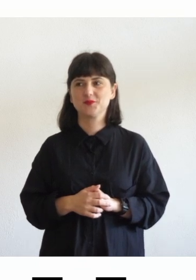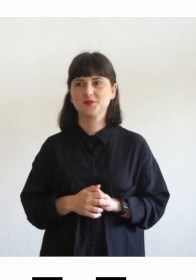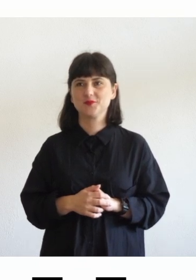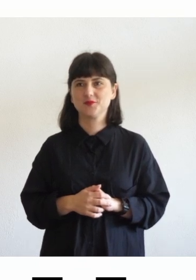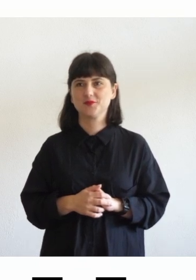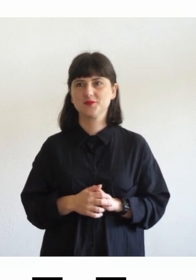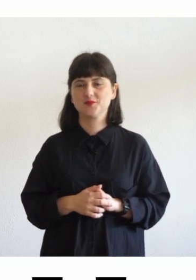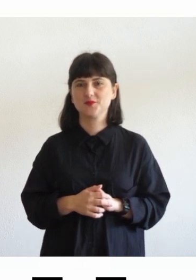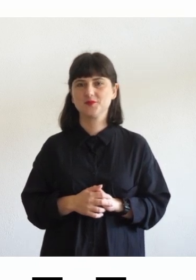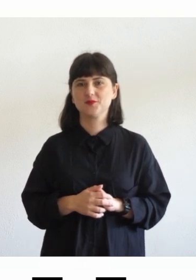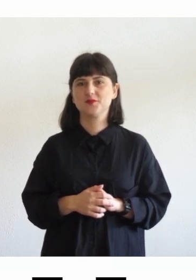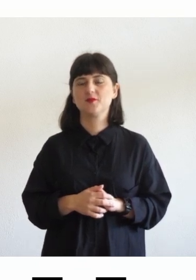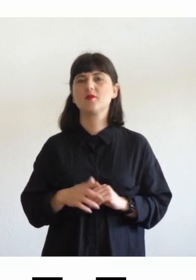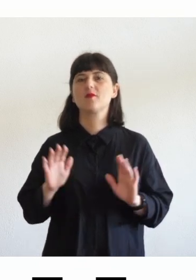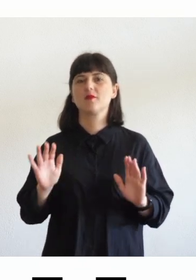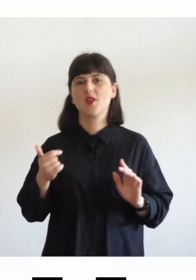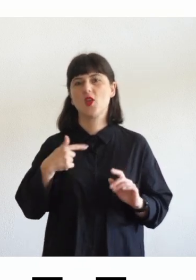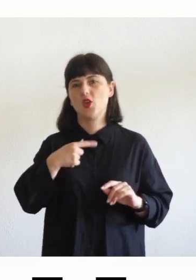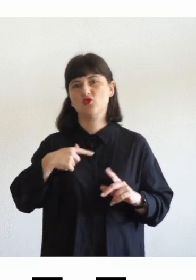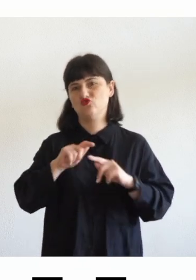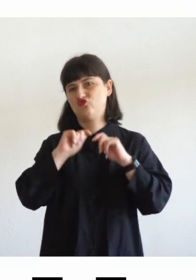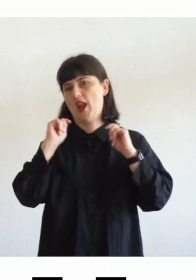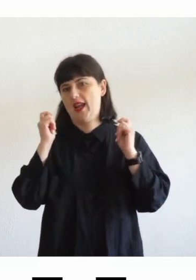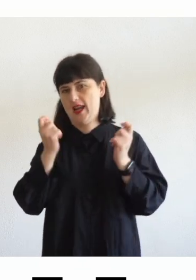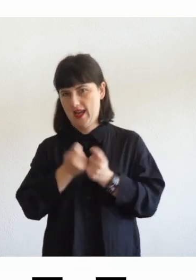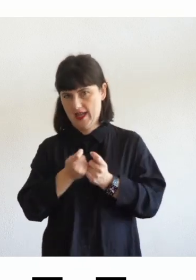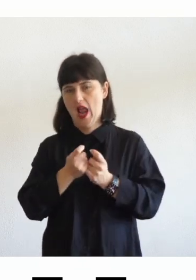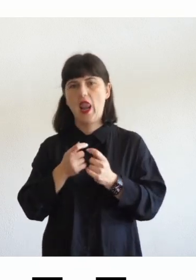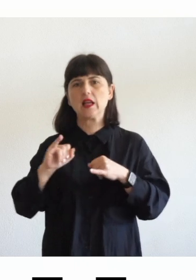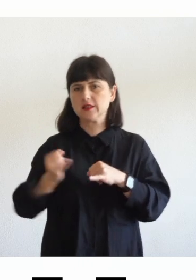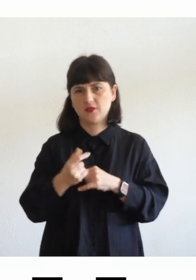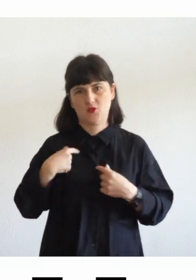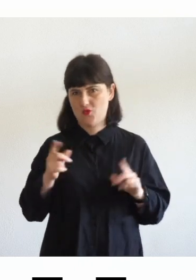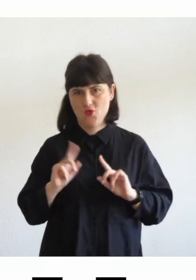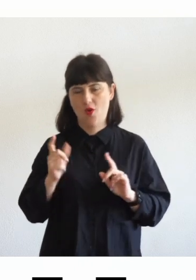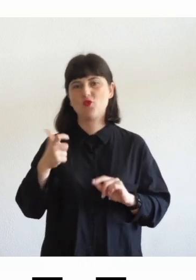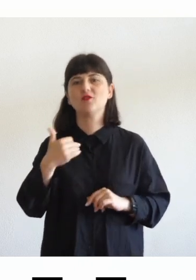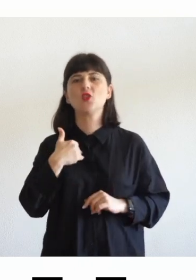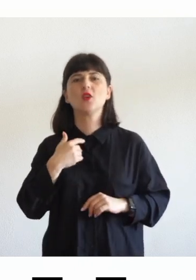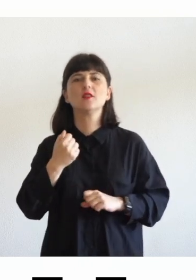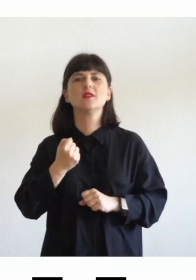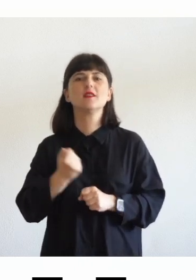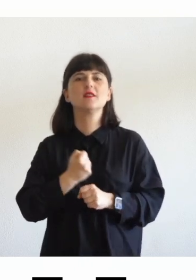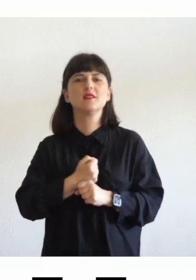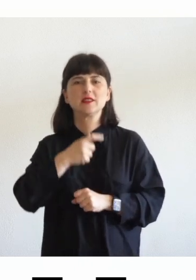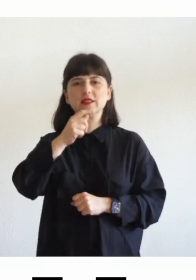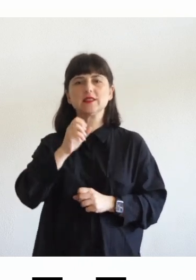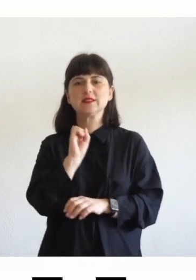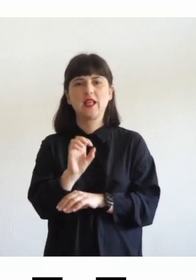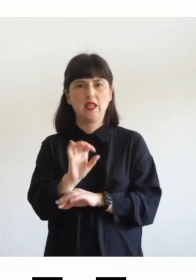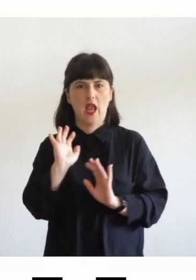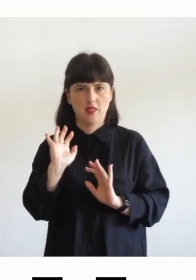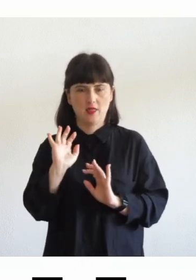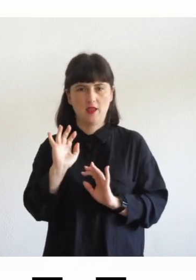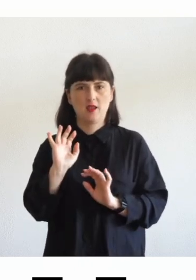trattare temi generali non entrerò in temi tecnici perché io sono un insegnante mi occupo di inclusione